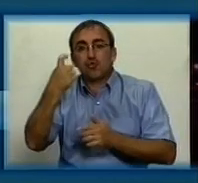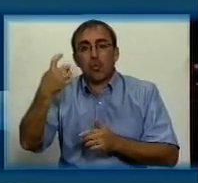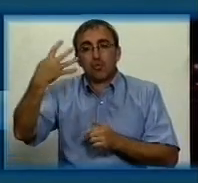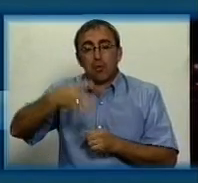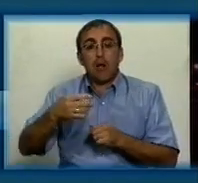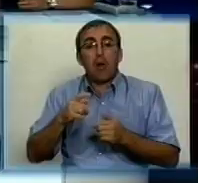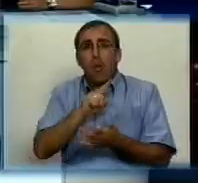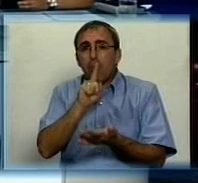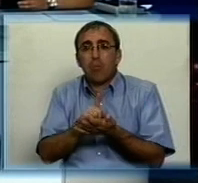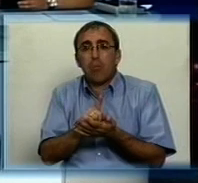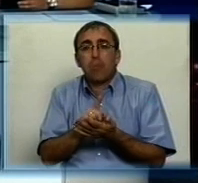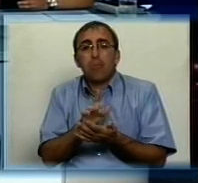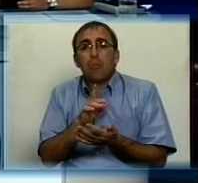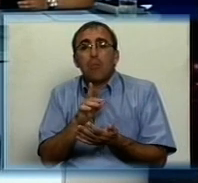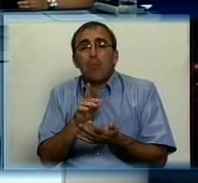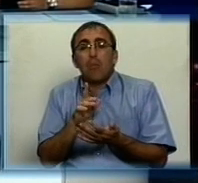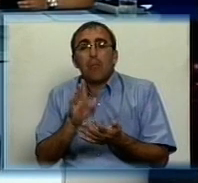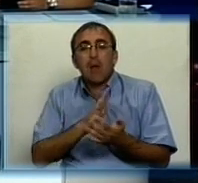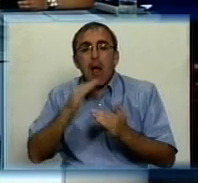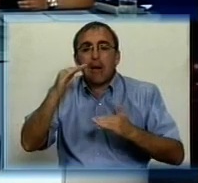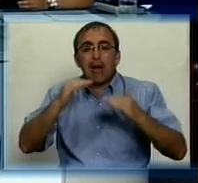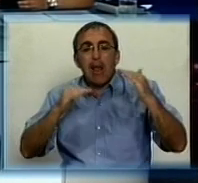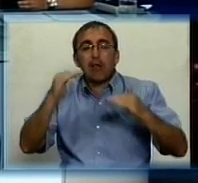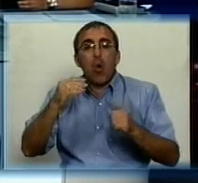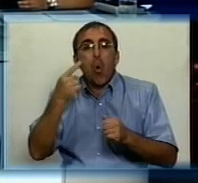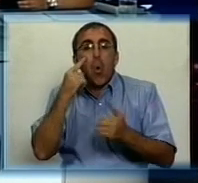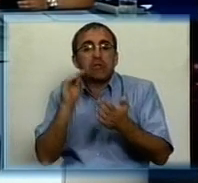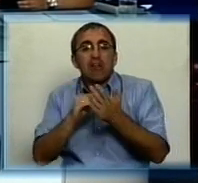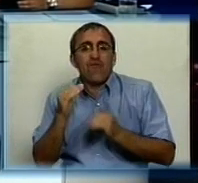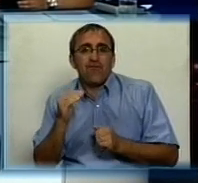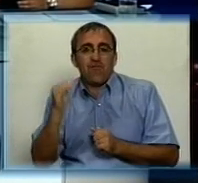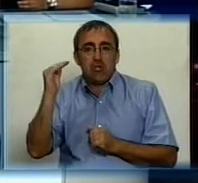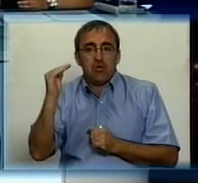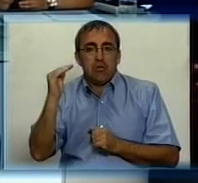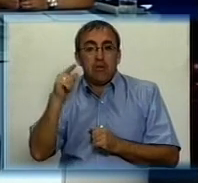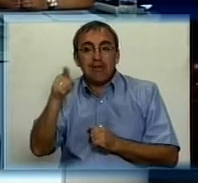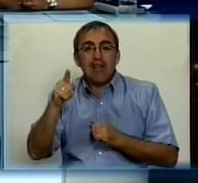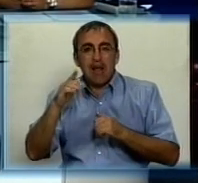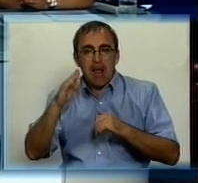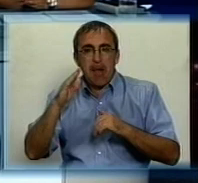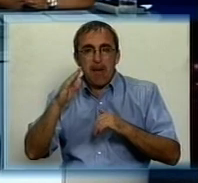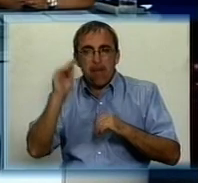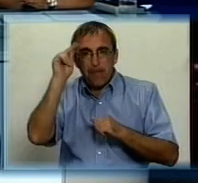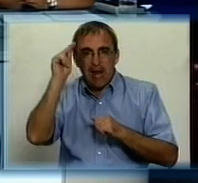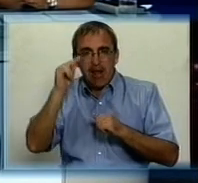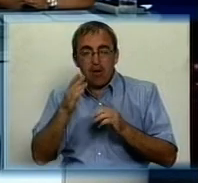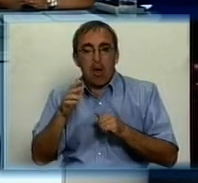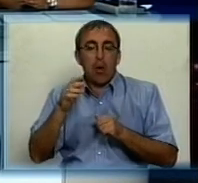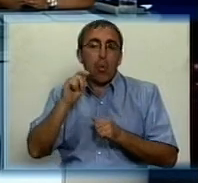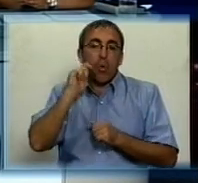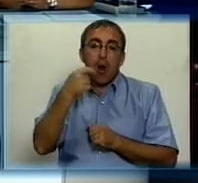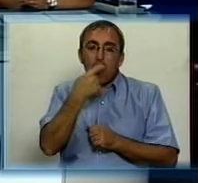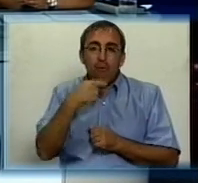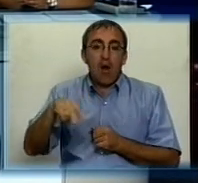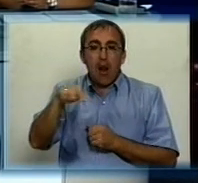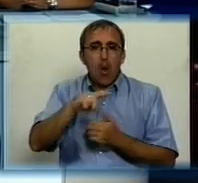для того, щоб була рейтингова оцінка вища саме тих предметів. Ми знаємо, що українська мова-література – це